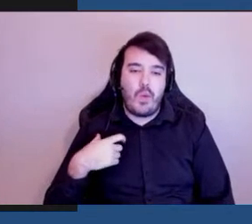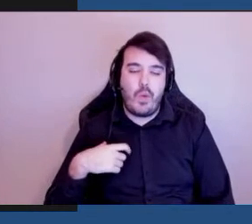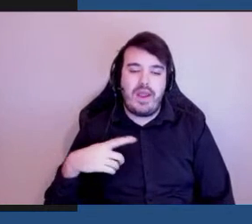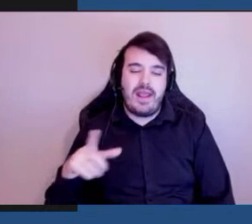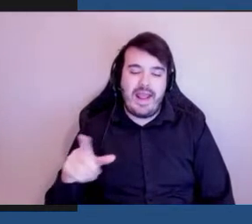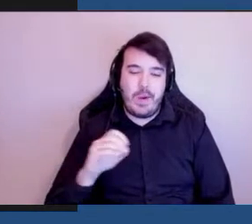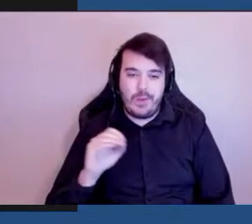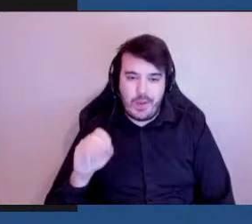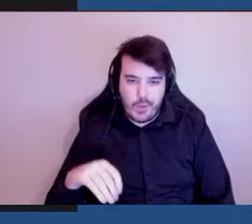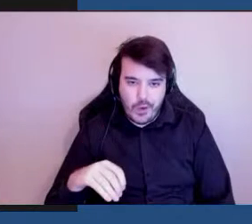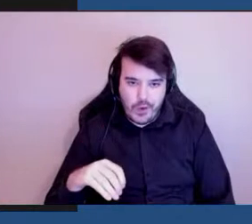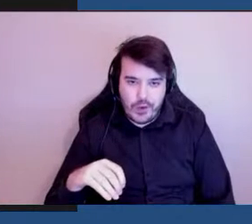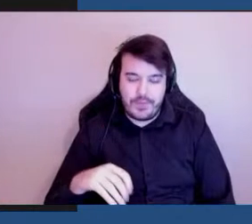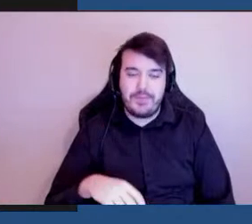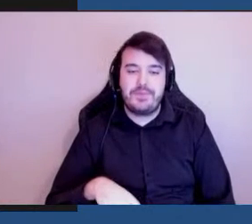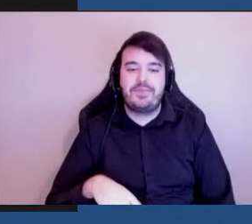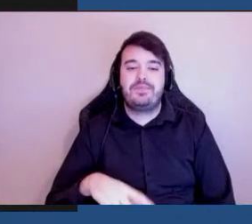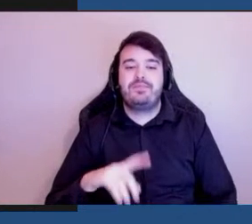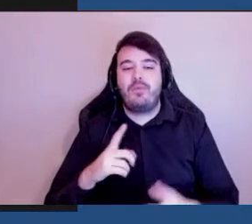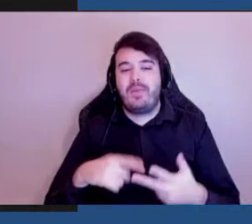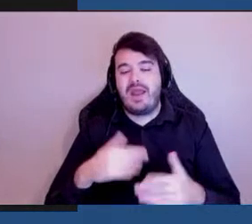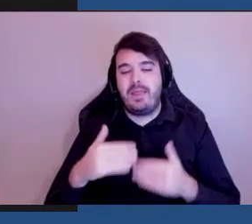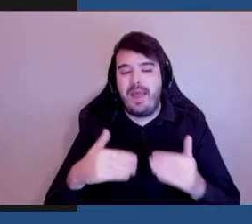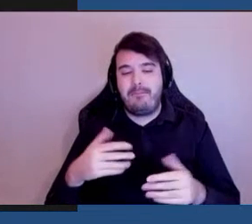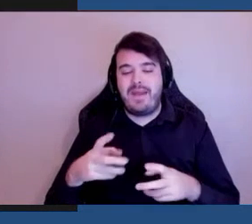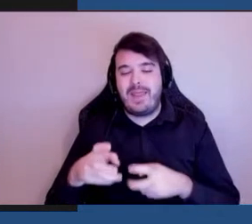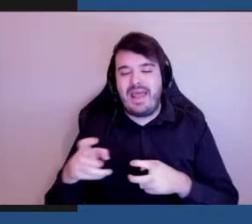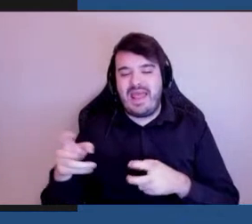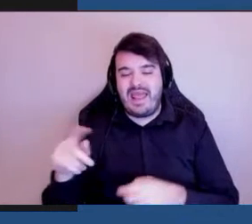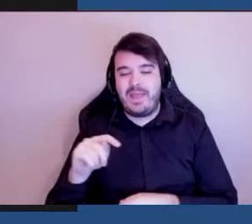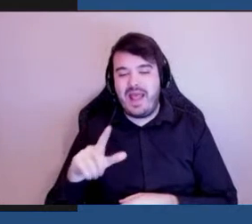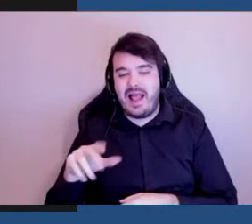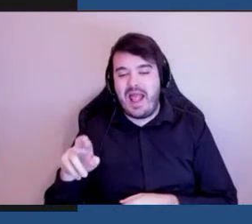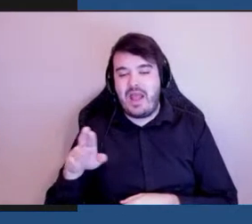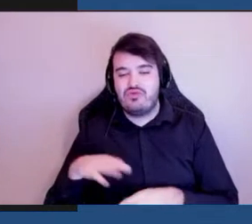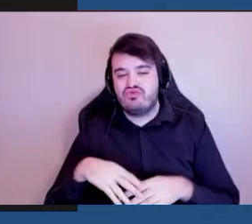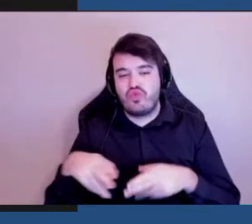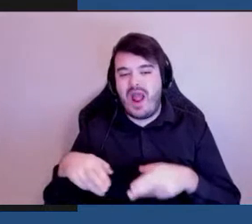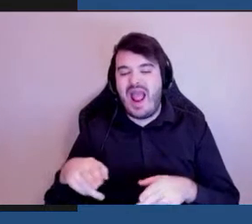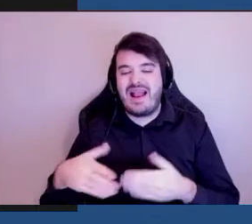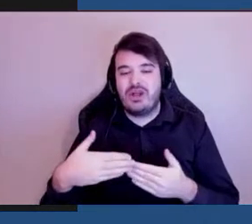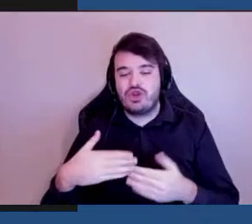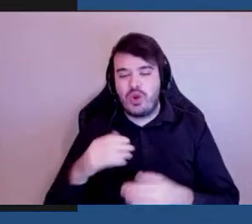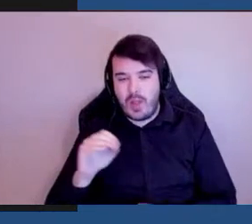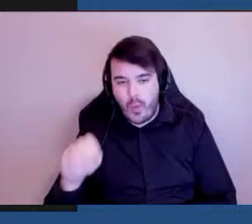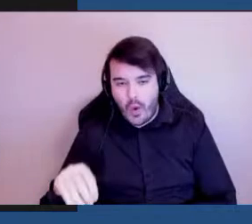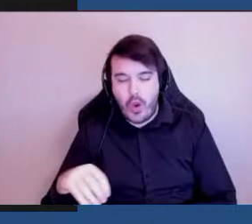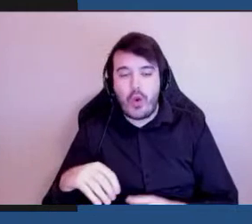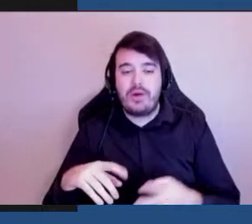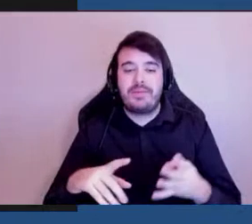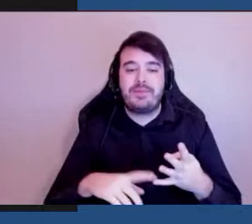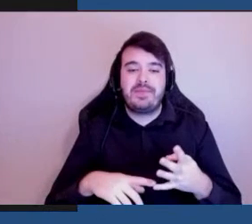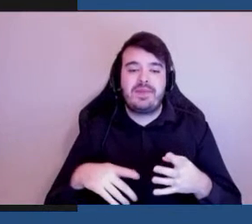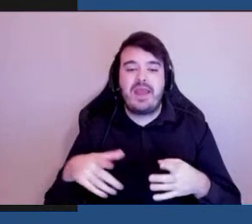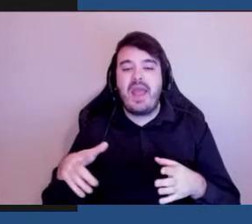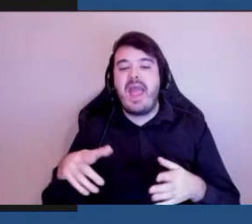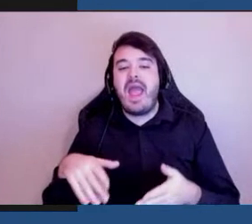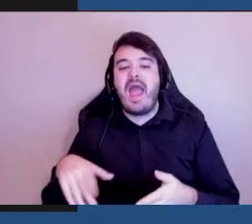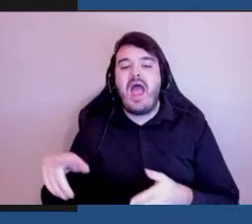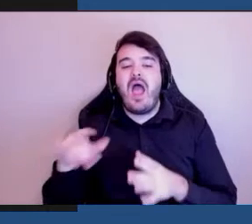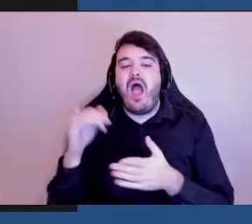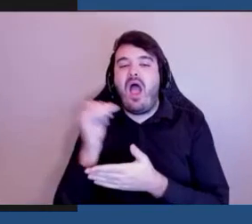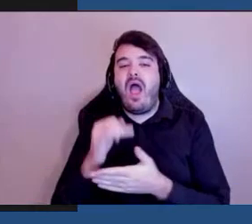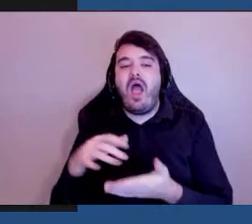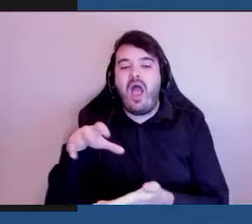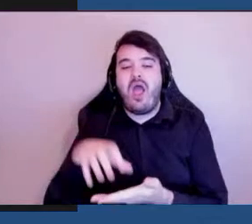congrès d'Ottawa, la première étape du trail sur l'EG d'Ottawa, la galerie d'art d'Ottawa,